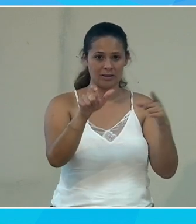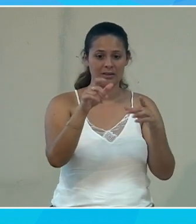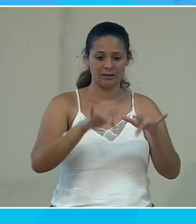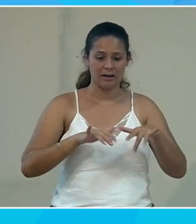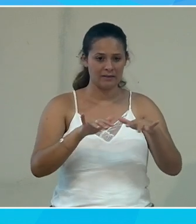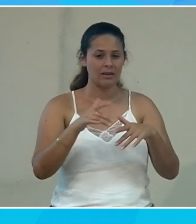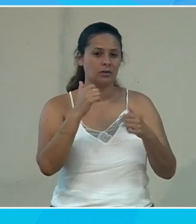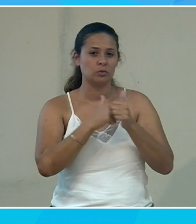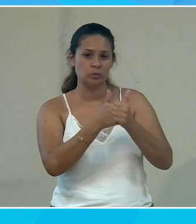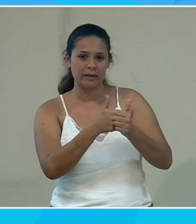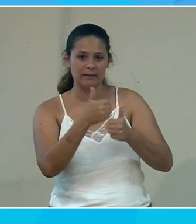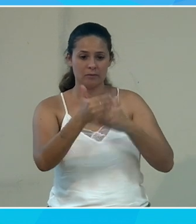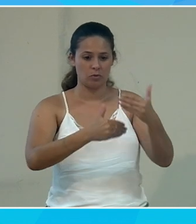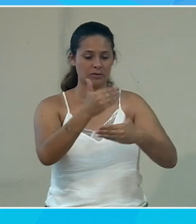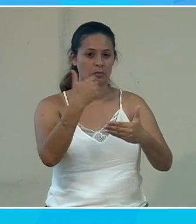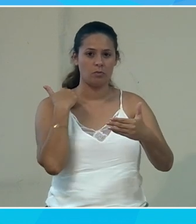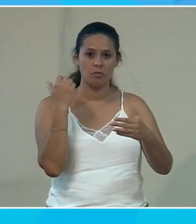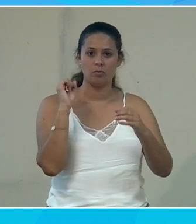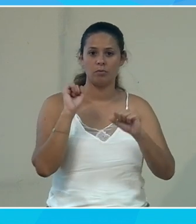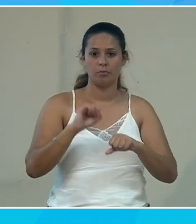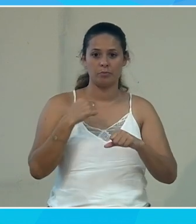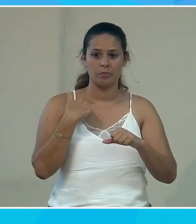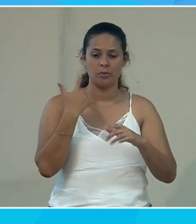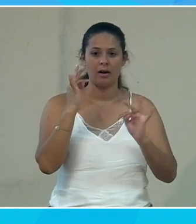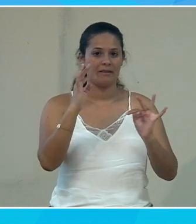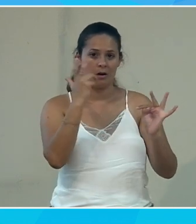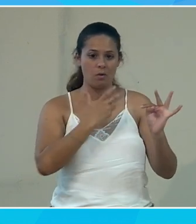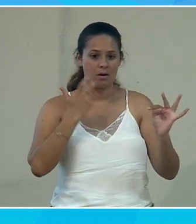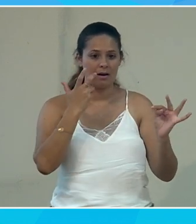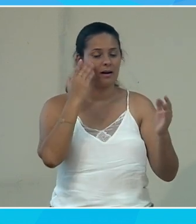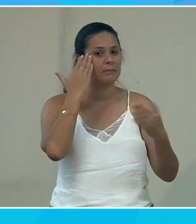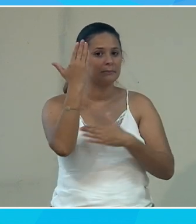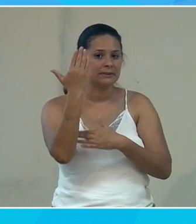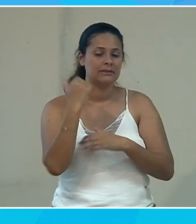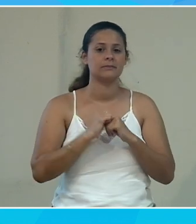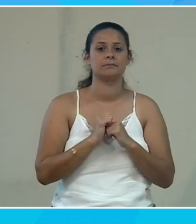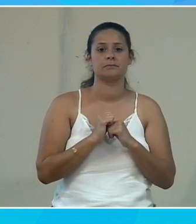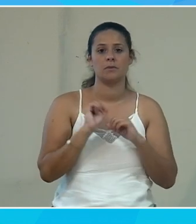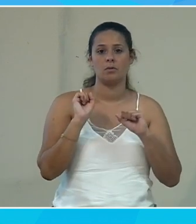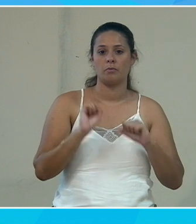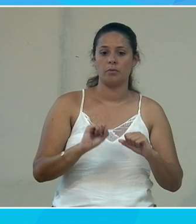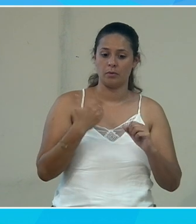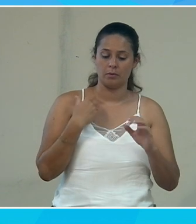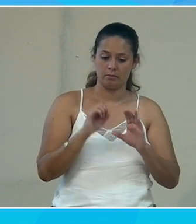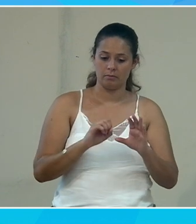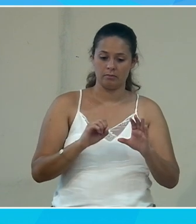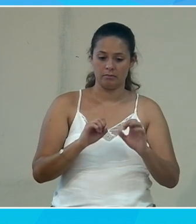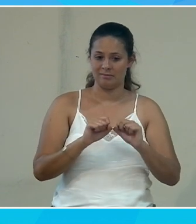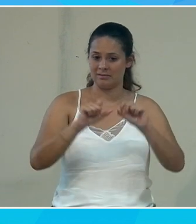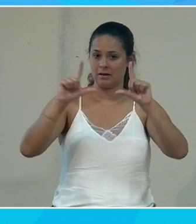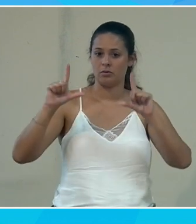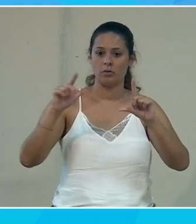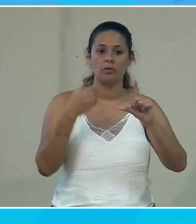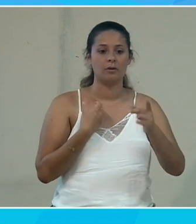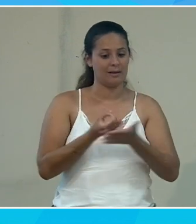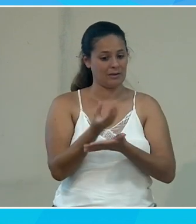en fonction de la progression je vais devoir annoncer à l'oral où il en est je vais pouvoir lorsque je vais lâcher le slider indiquer à l